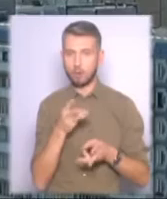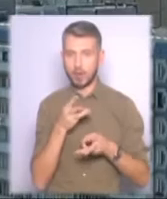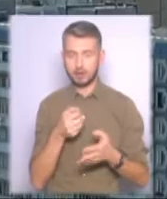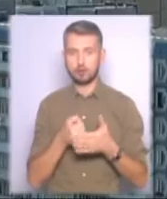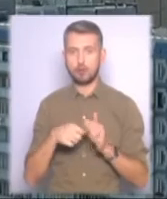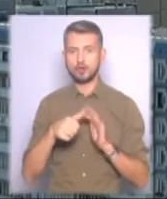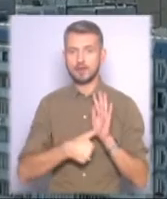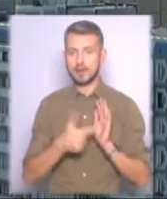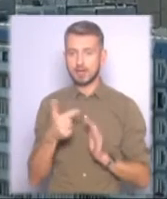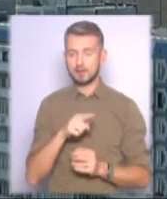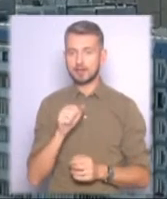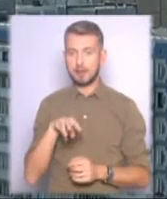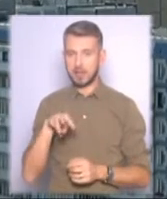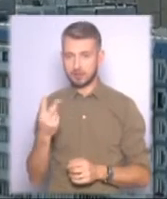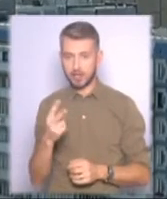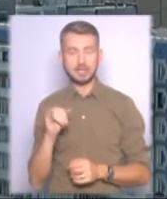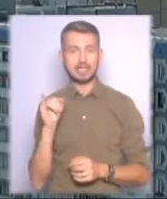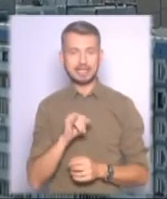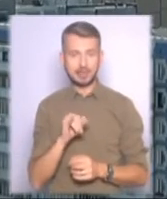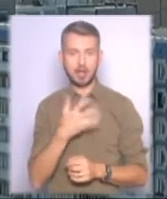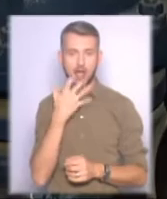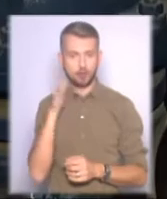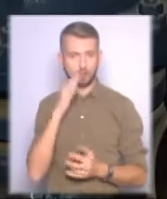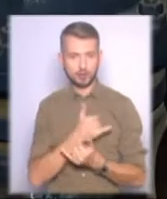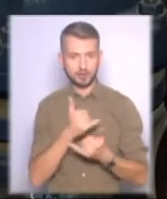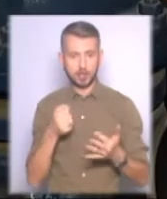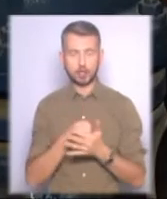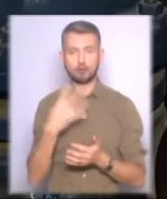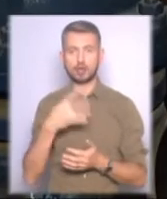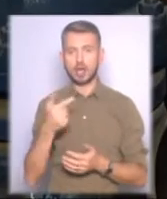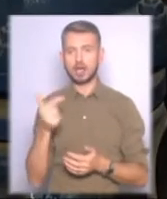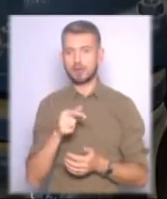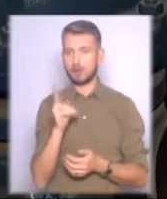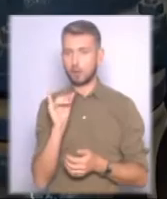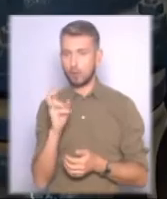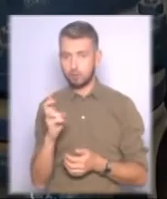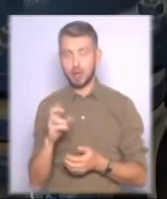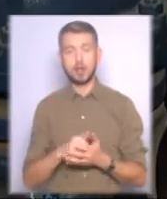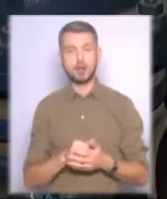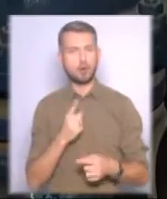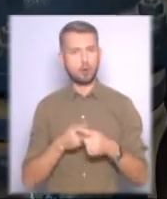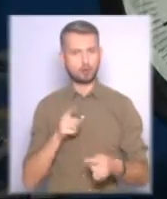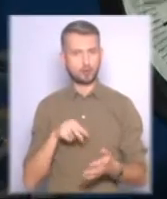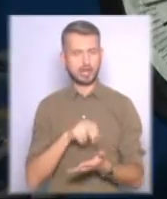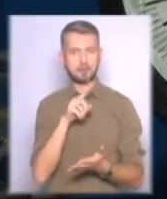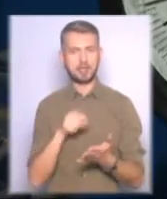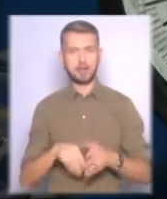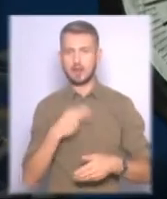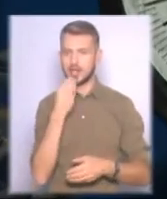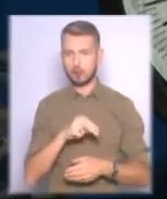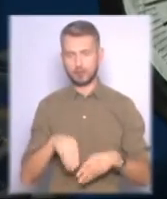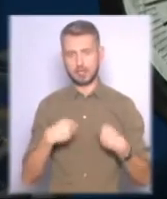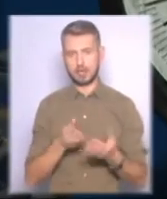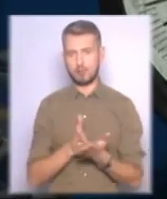16 гривень за квадрат та гарячого водопостачання до 40 гривень за куп, Особливо гостро постає питання якості надання цих